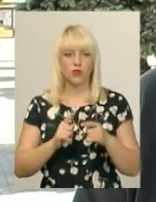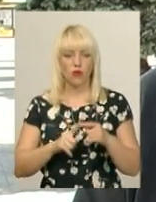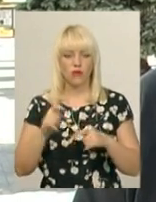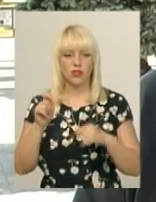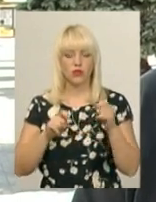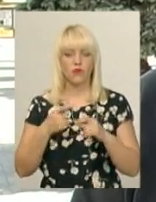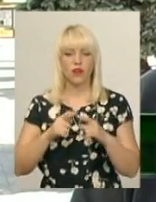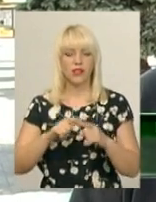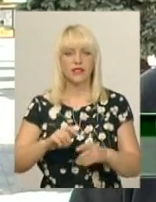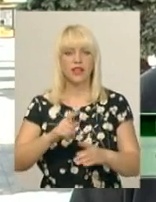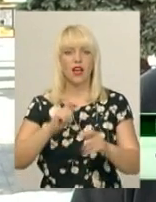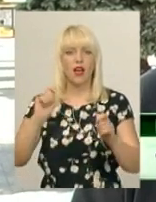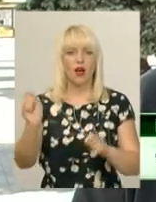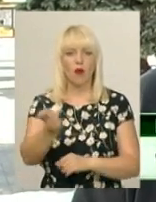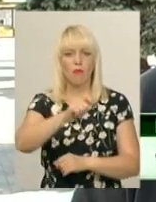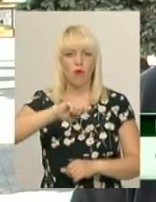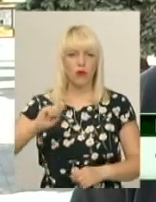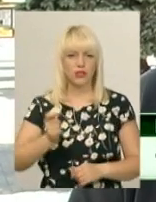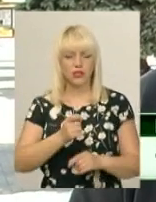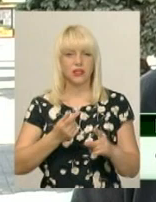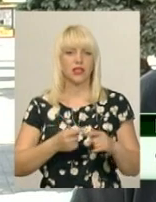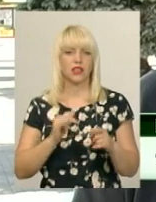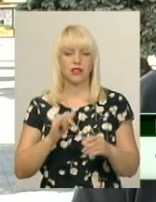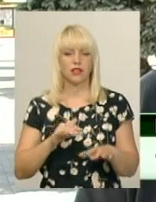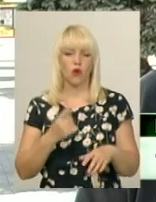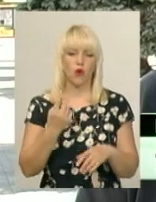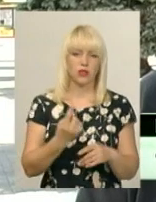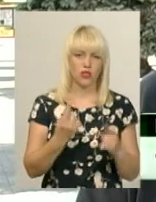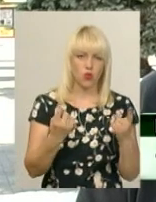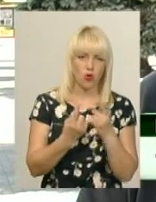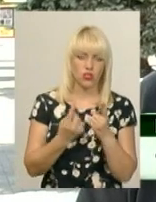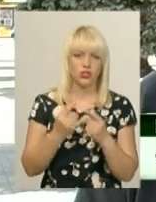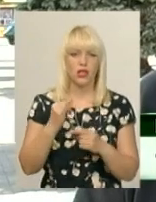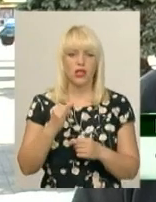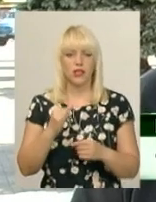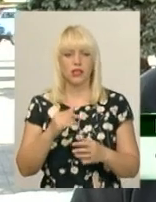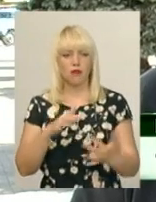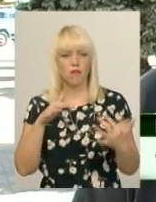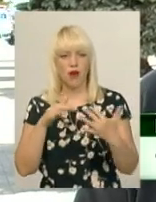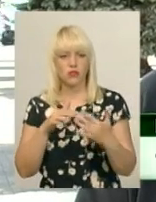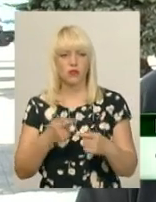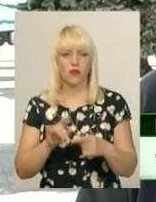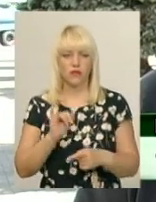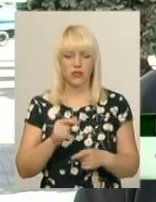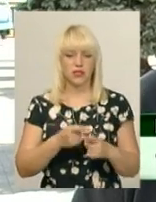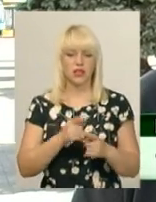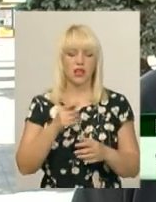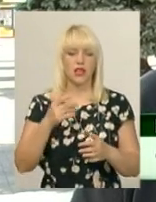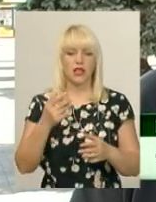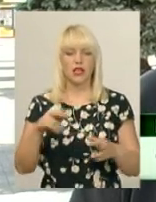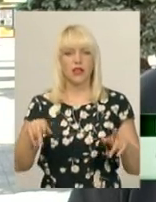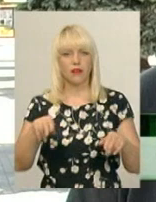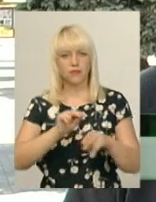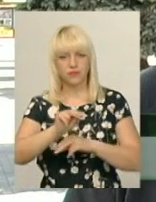як одиночні поєдинки, масові поєдинки. І дуже велика розважальна програма. Це і майстер-класи середньовічних